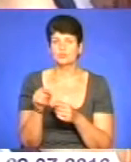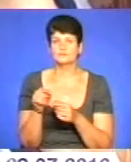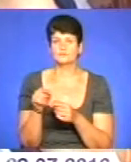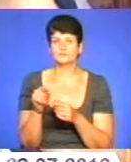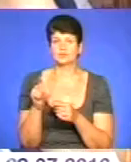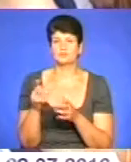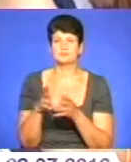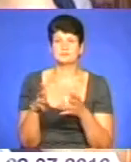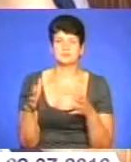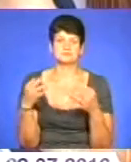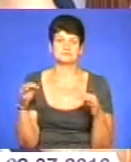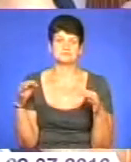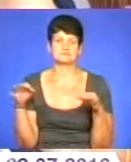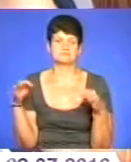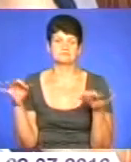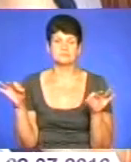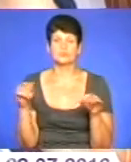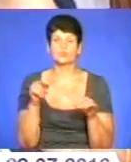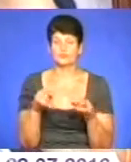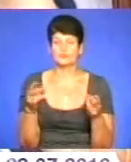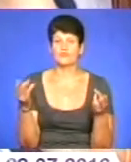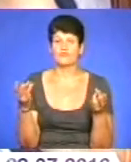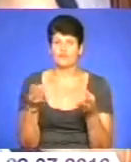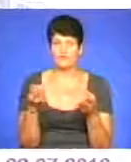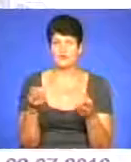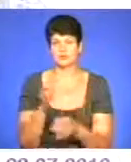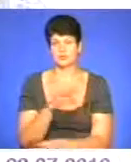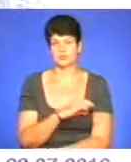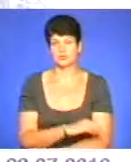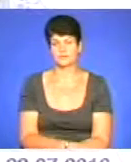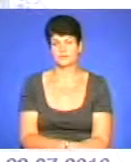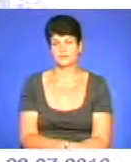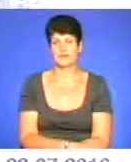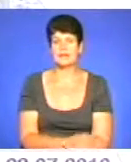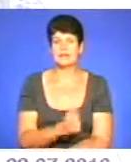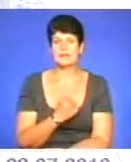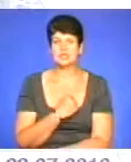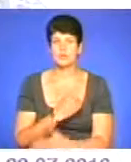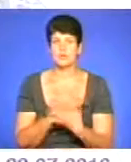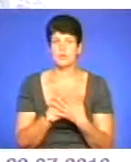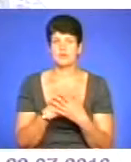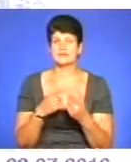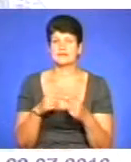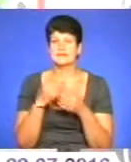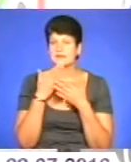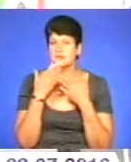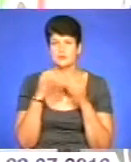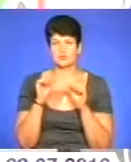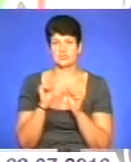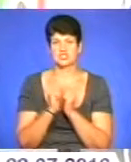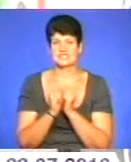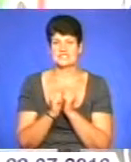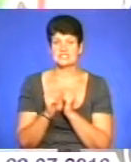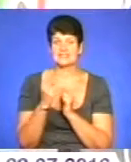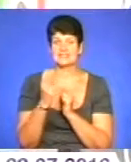люди більш розкутіші, тому варто все-таки користуватися. На жаль, громадські організації не мають можливості частіше,